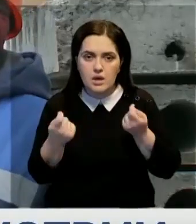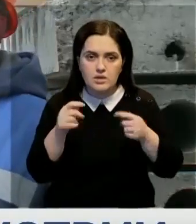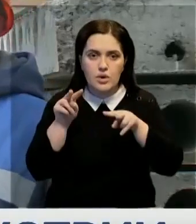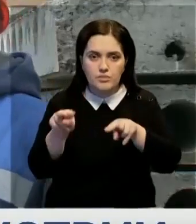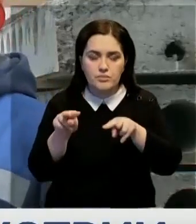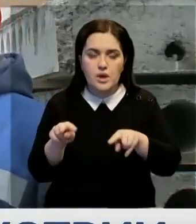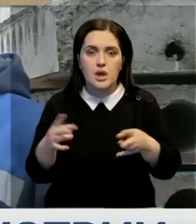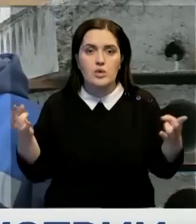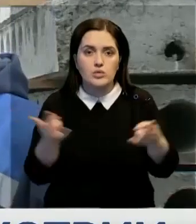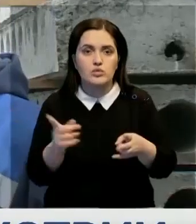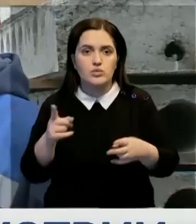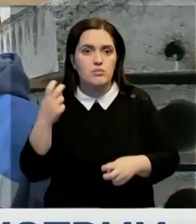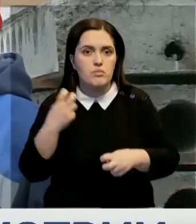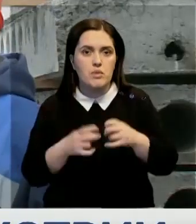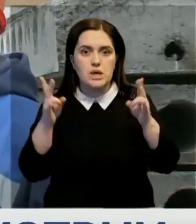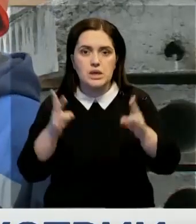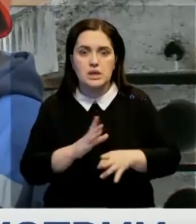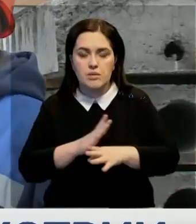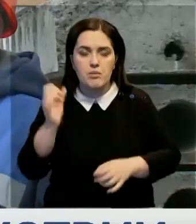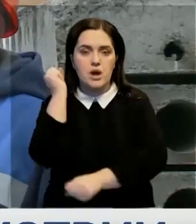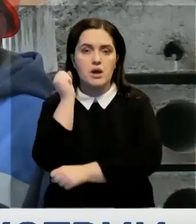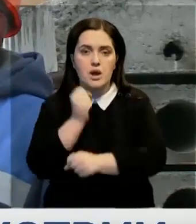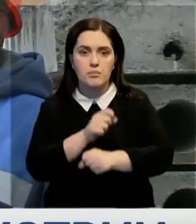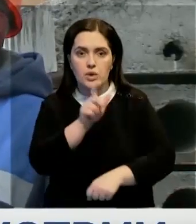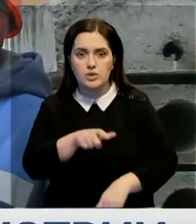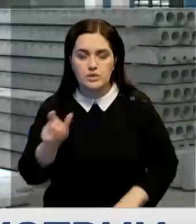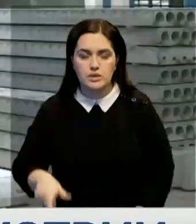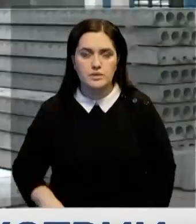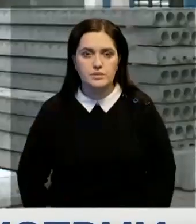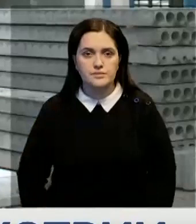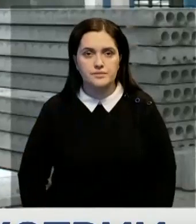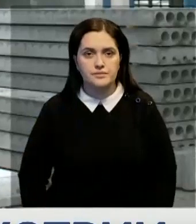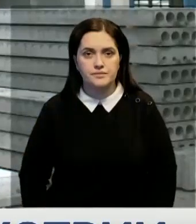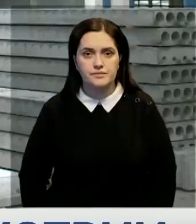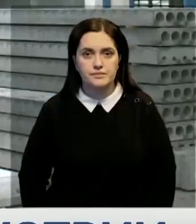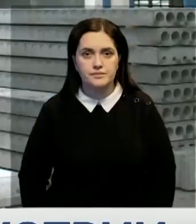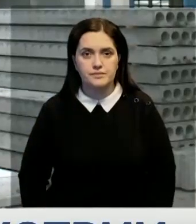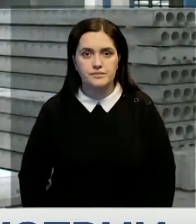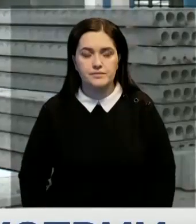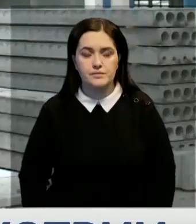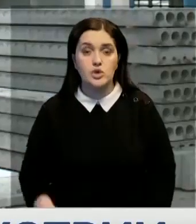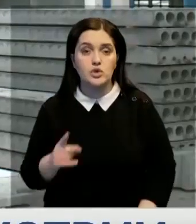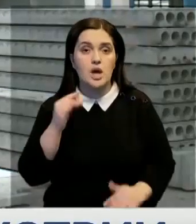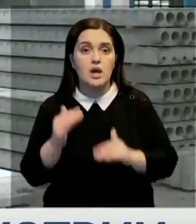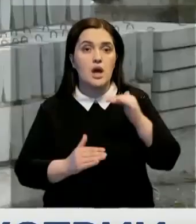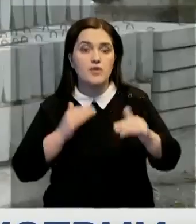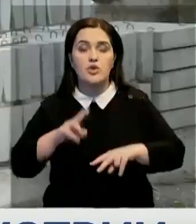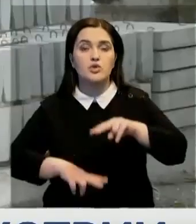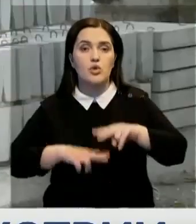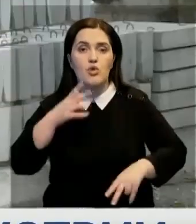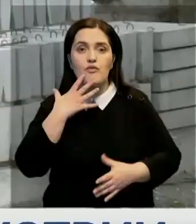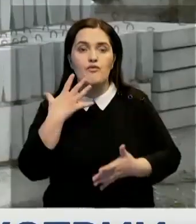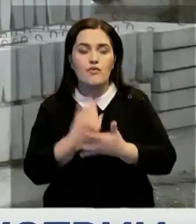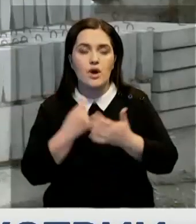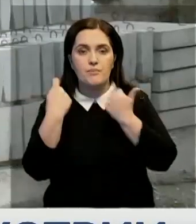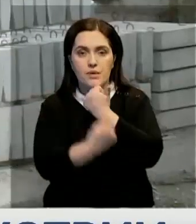конструкции не сорвались и не травмировали работающих внизу коллег. К слову, в рамках развития сферы стройиндустрии в регионе